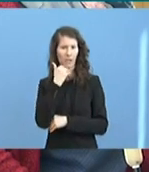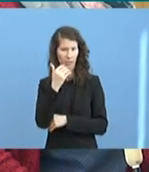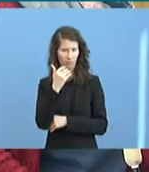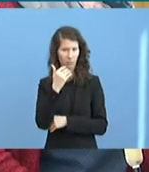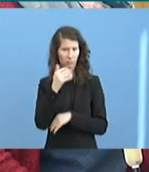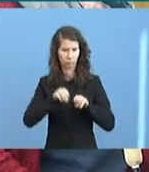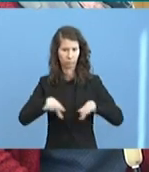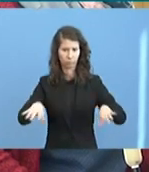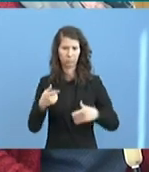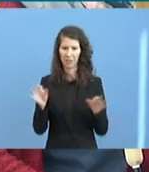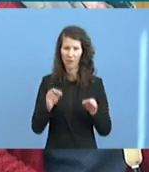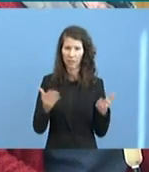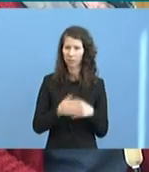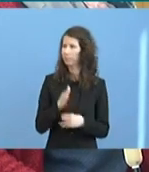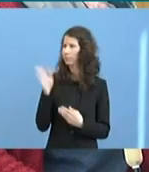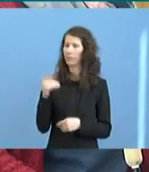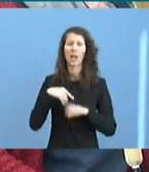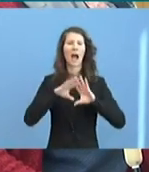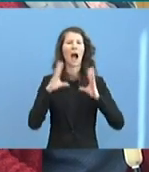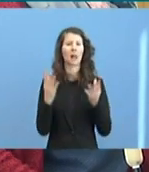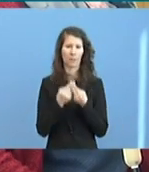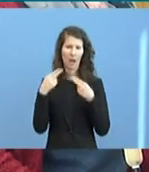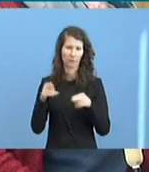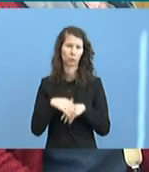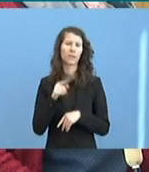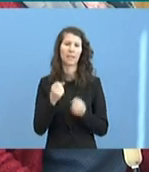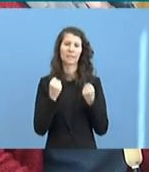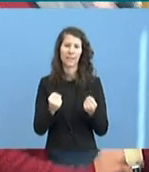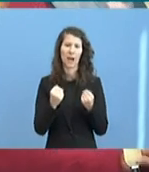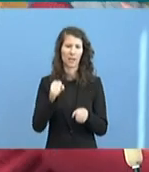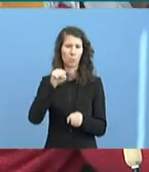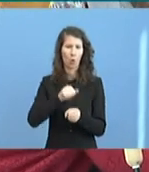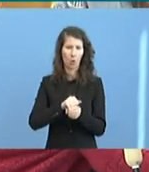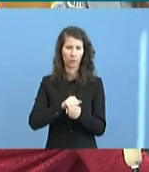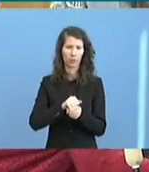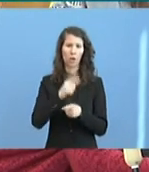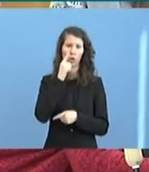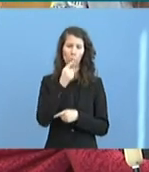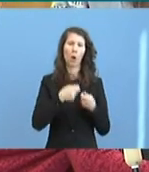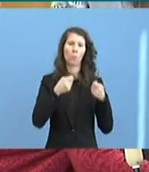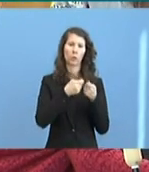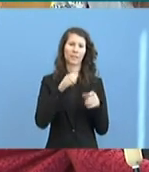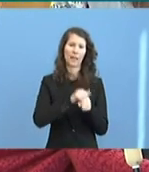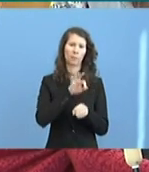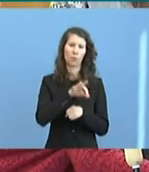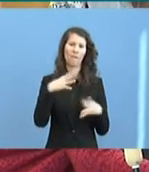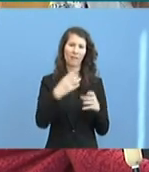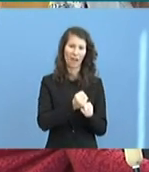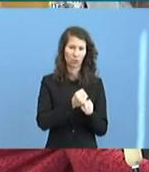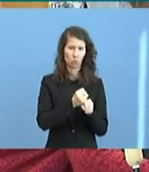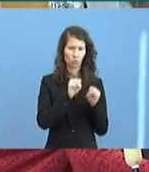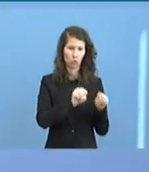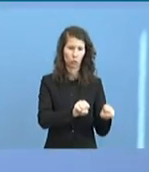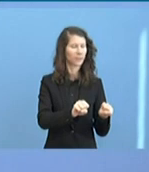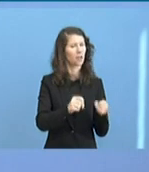Also zunächst mal ganz allgemein ist es so, dass die Sicherheitsbehörden nicht nur das Bundesamt für Verfassungsschutz, auch alle anderen Sicherheitsbehörden im Moment